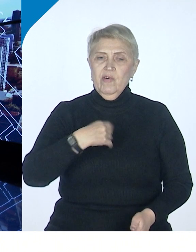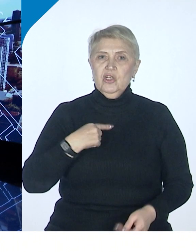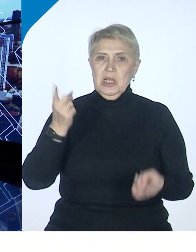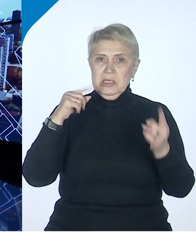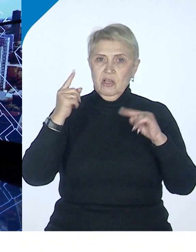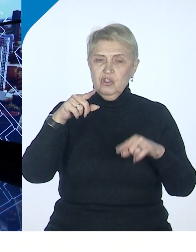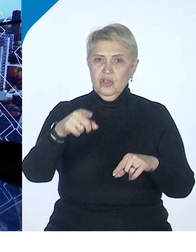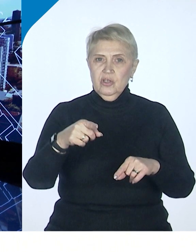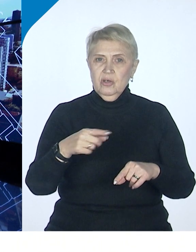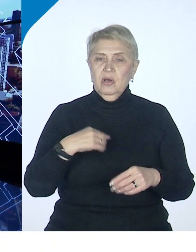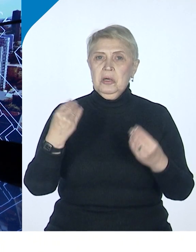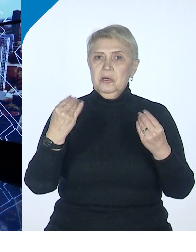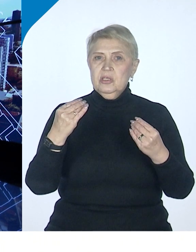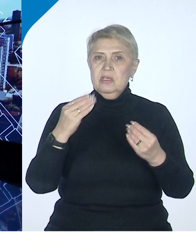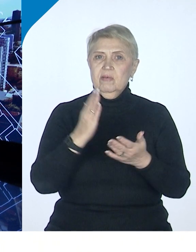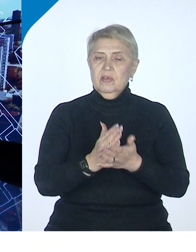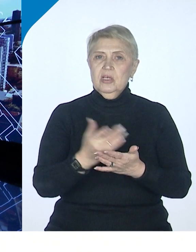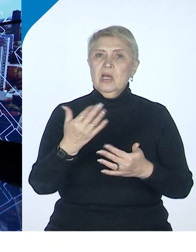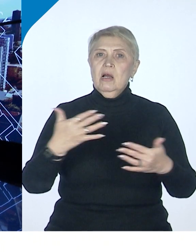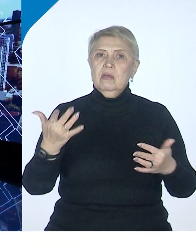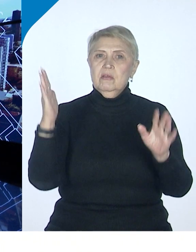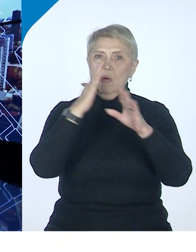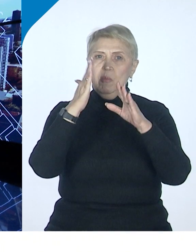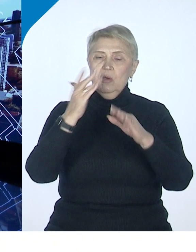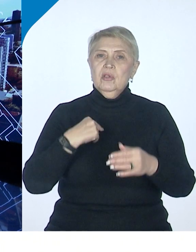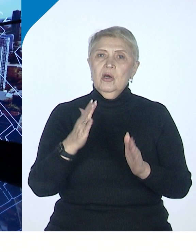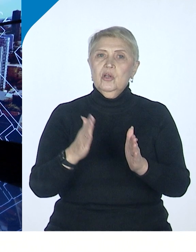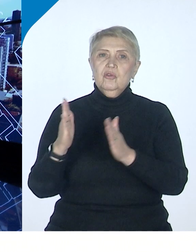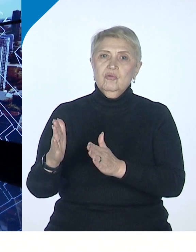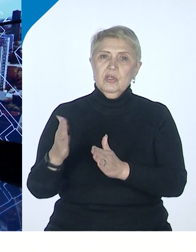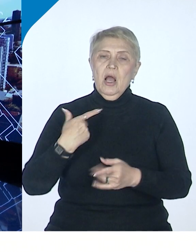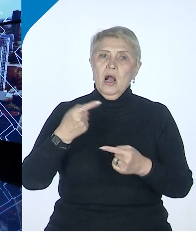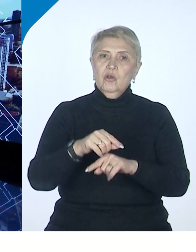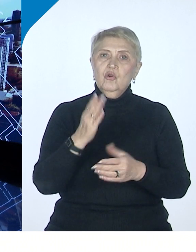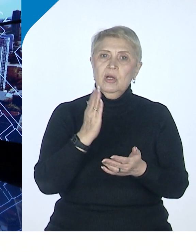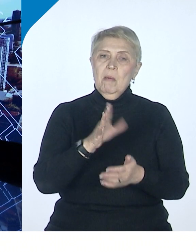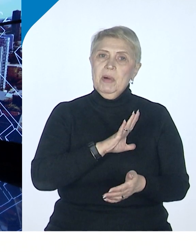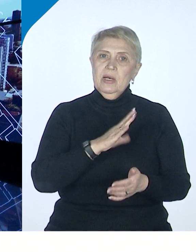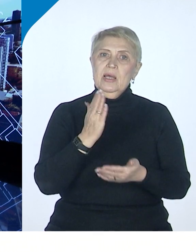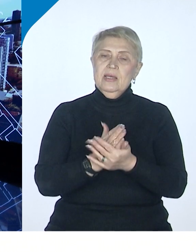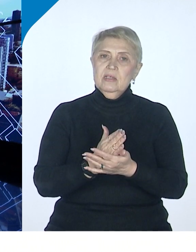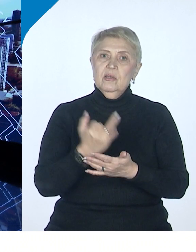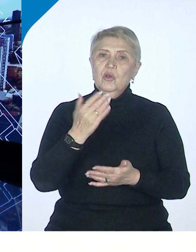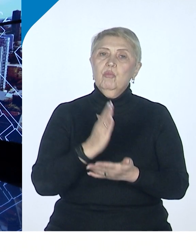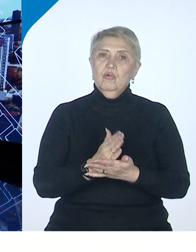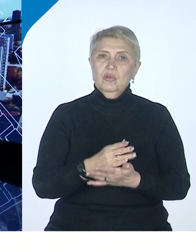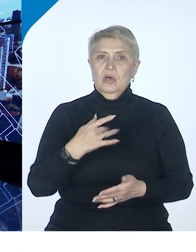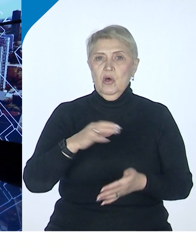Естественно, существуют какие-то природные ресурсы, которые были, есть, и они будут. Здесь ничего нового.